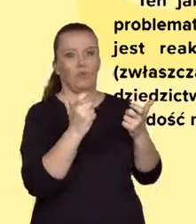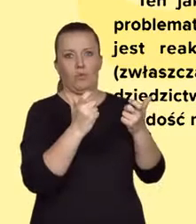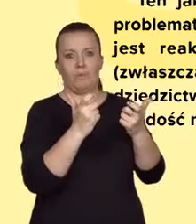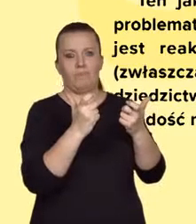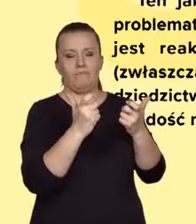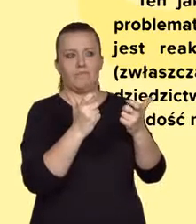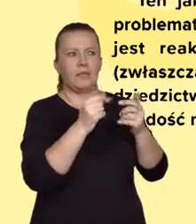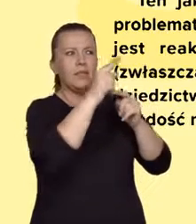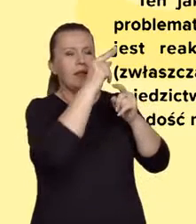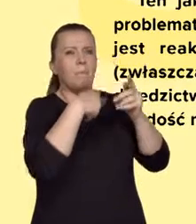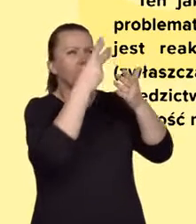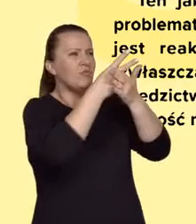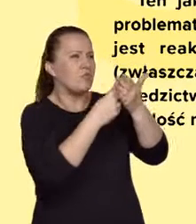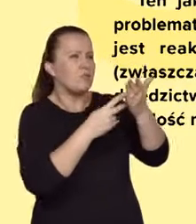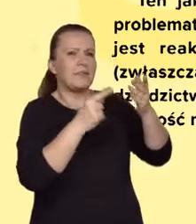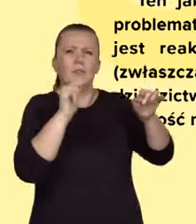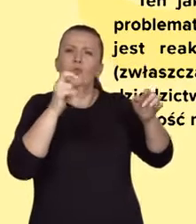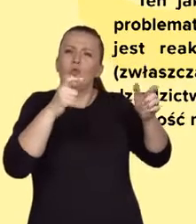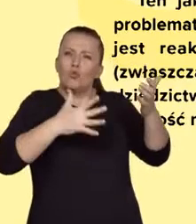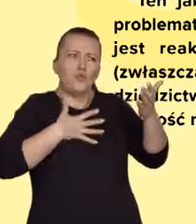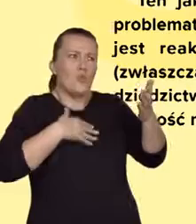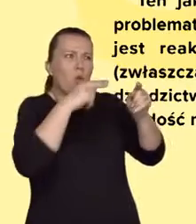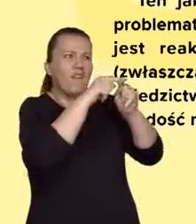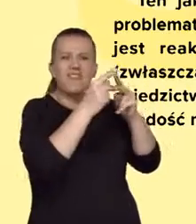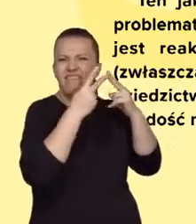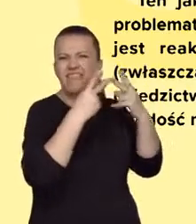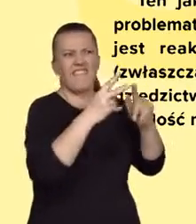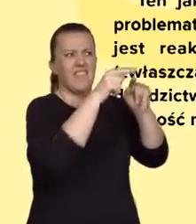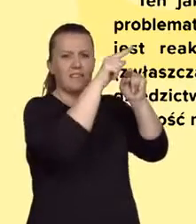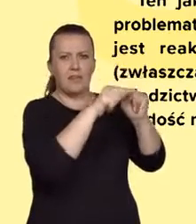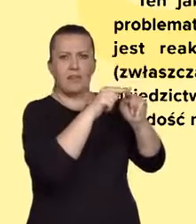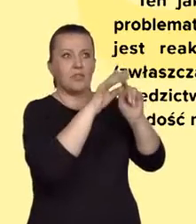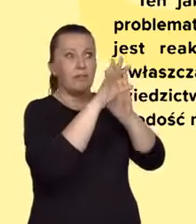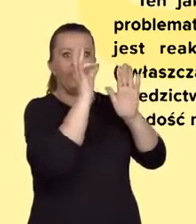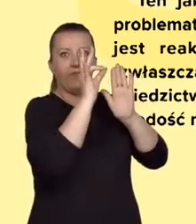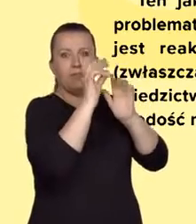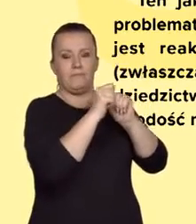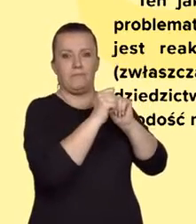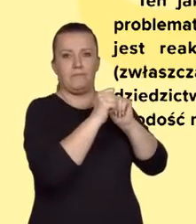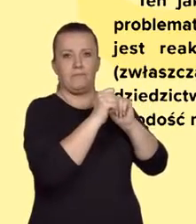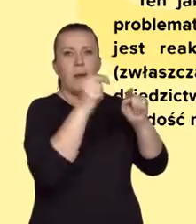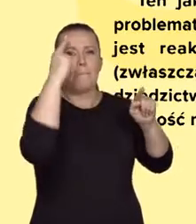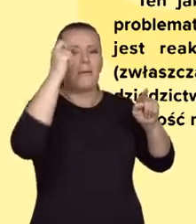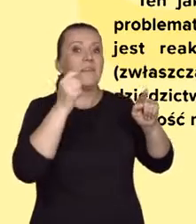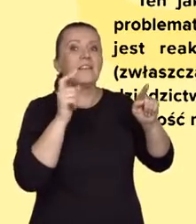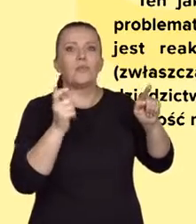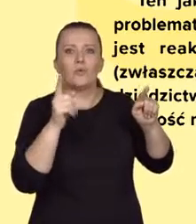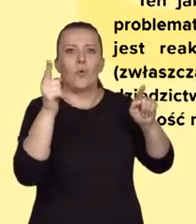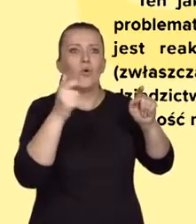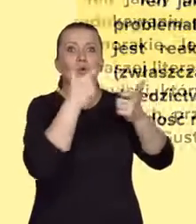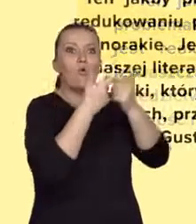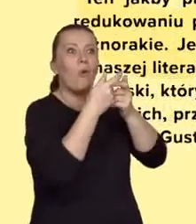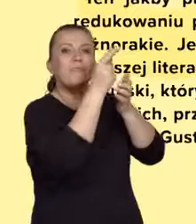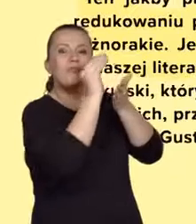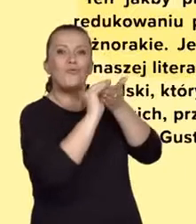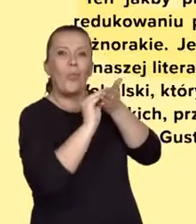wydaje Ci się, że jest najbardziej istotna. Ta, przez którą autor chce przykuć naszą uwagę. Pamiętaj o jednym, żeby